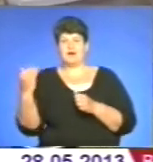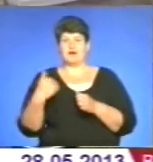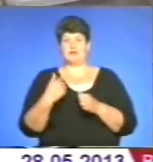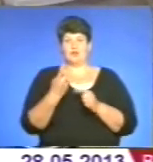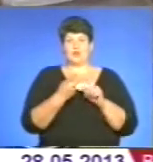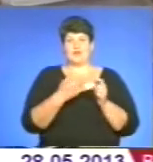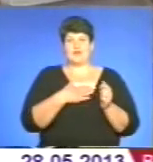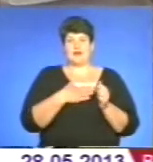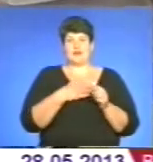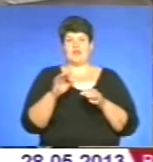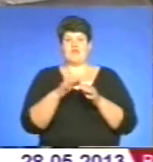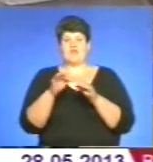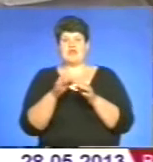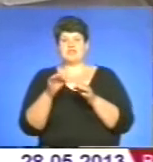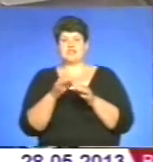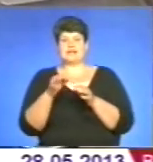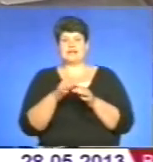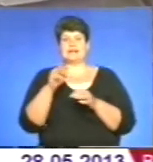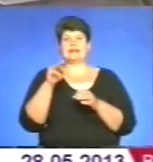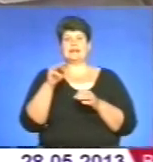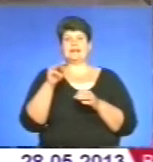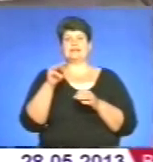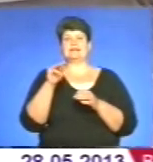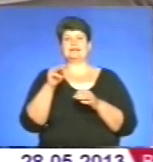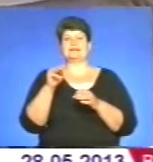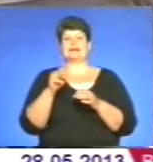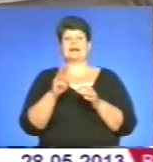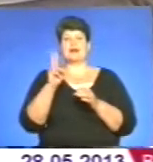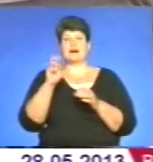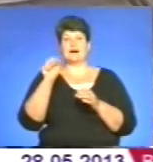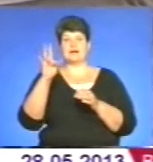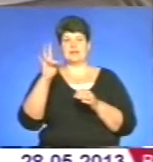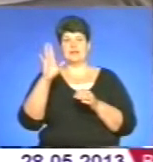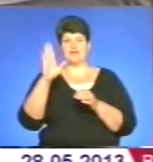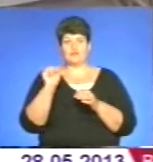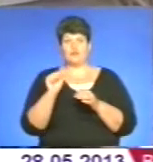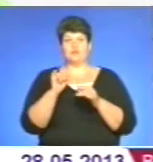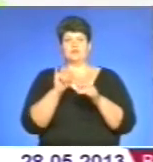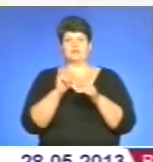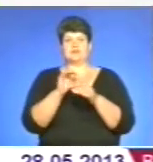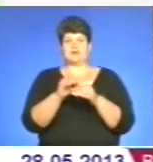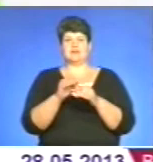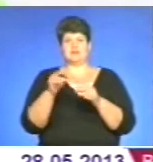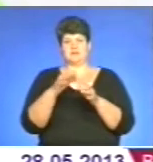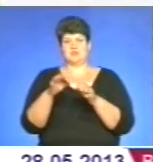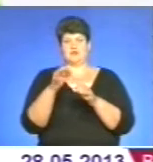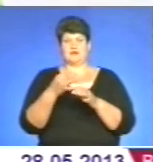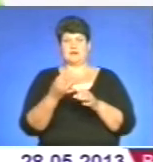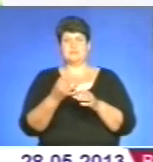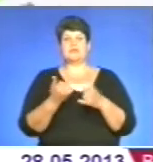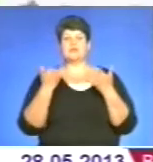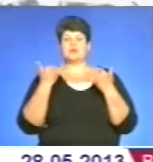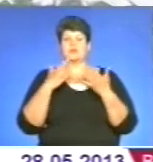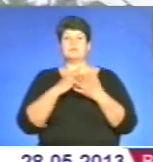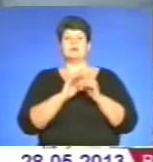І пошили, вишили, канунок ставили на ній. І по канві вишили. Нині Любов Іванівна має